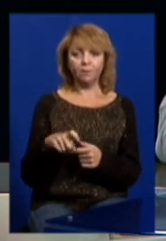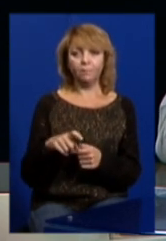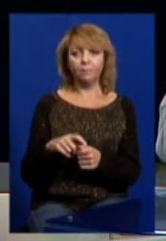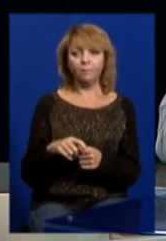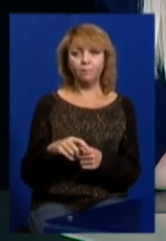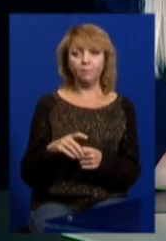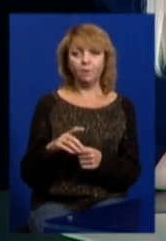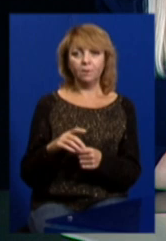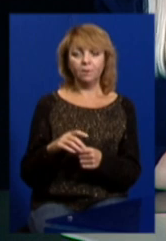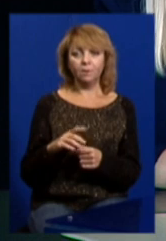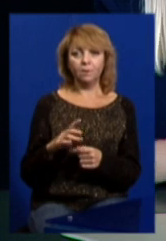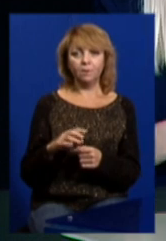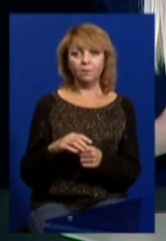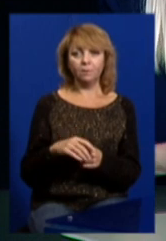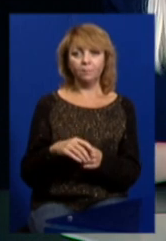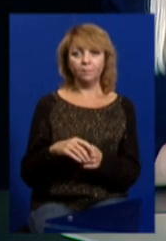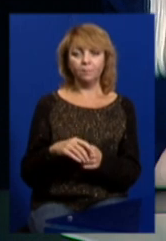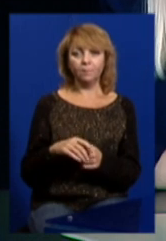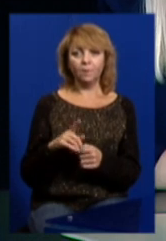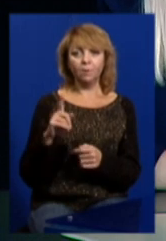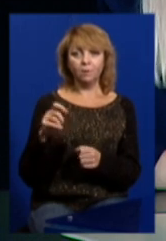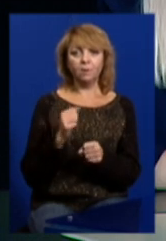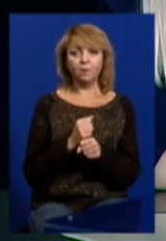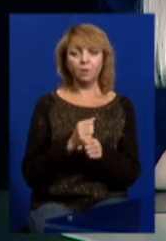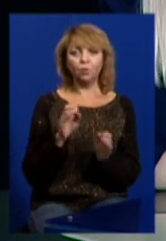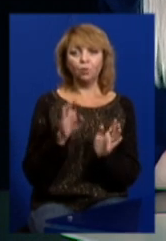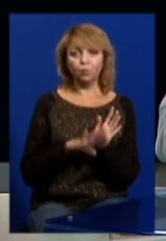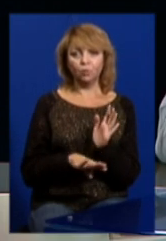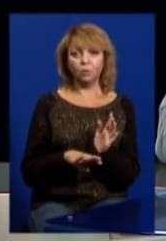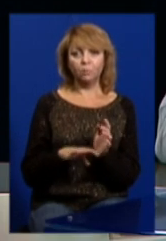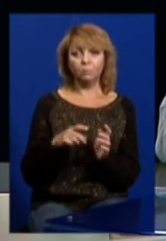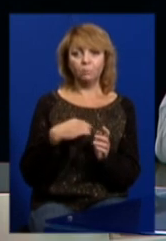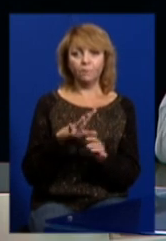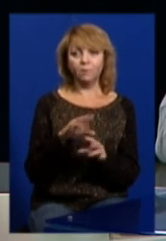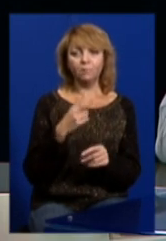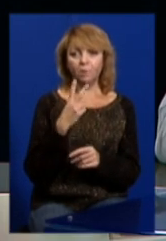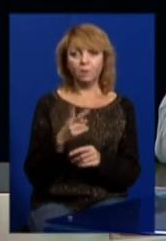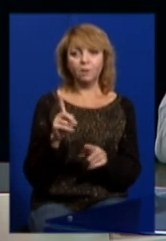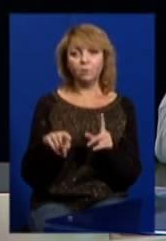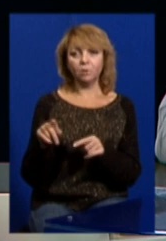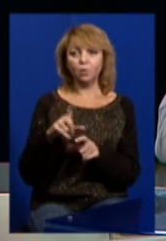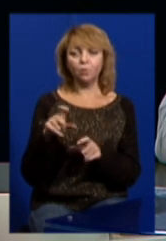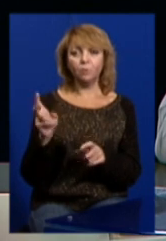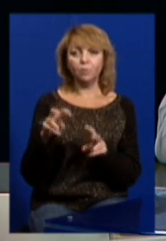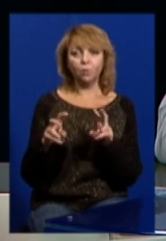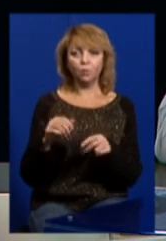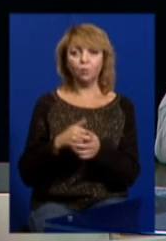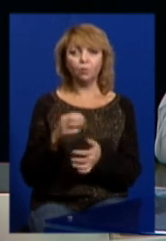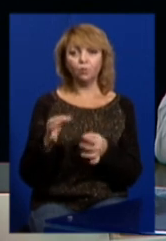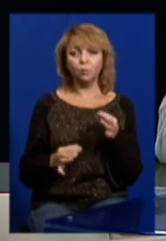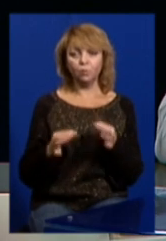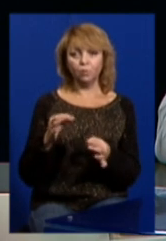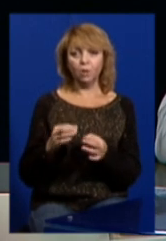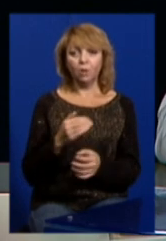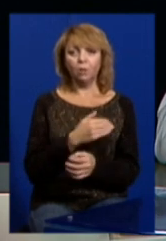Тобто гірше зробили, своїм таким... Вони, так, зробили гірше. Ми все бачили. Інколи люди приходять до суду